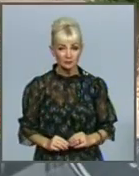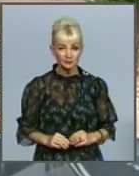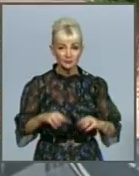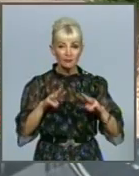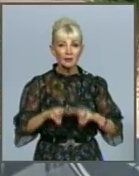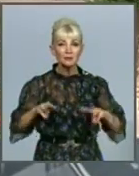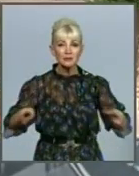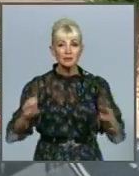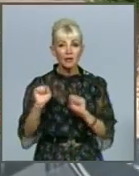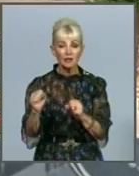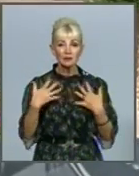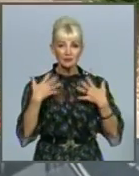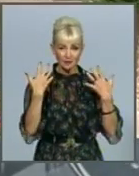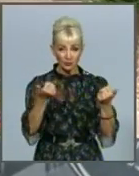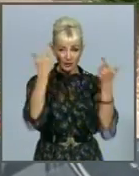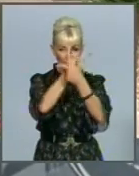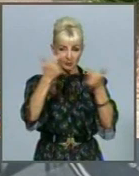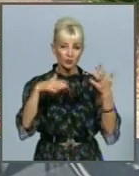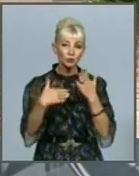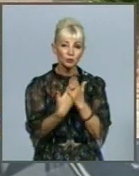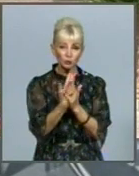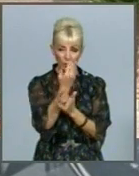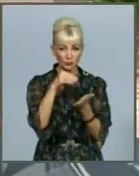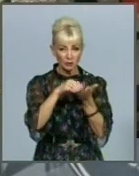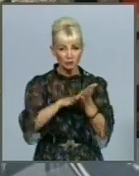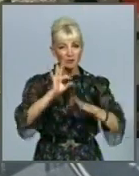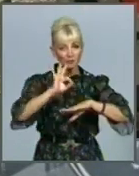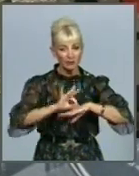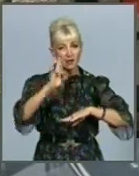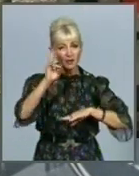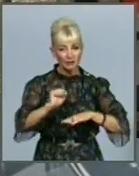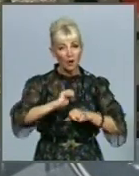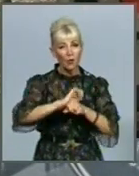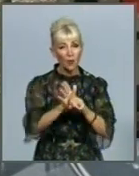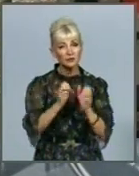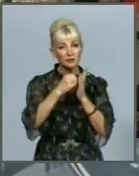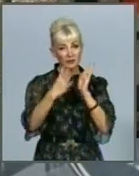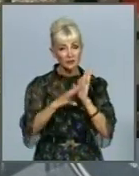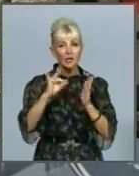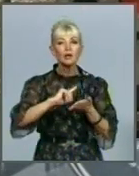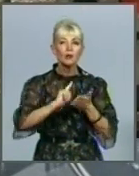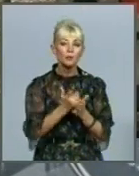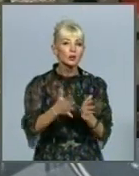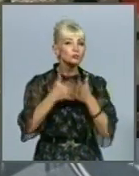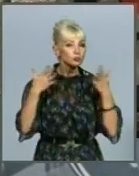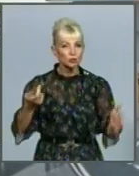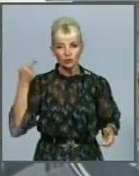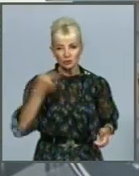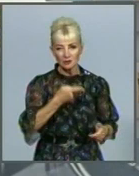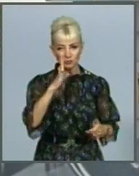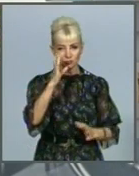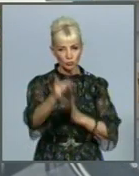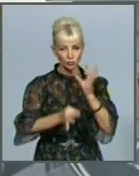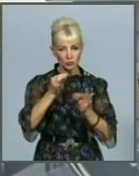Міністерство охорони здоров'я оприлюднило нову статистику захворювань на COVID-19. І знову більше тисячі на добу.